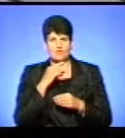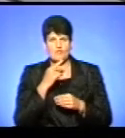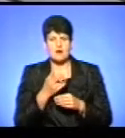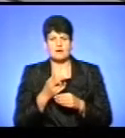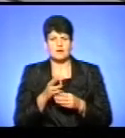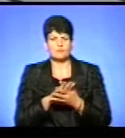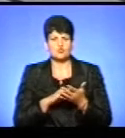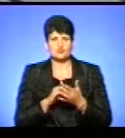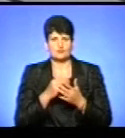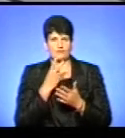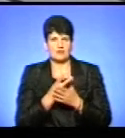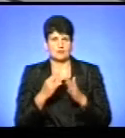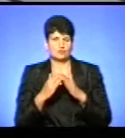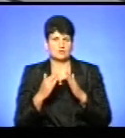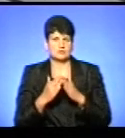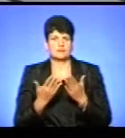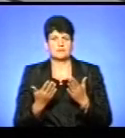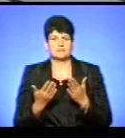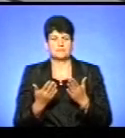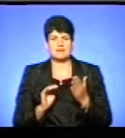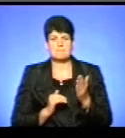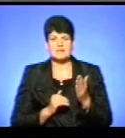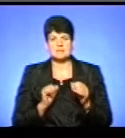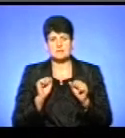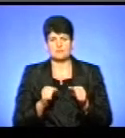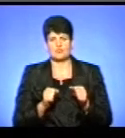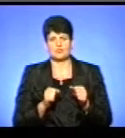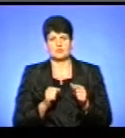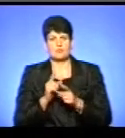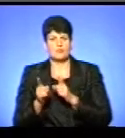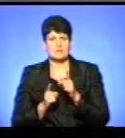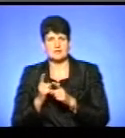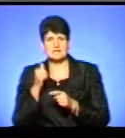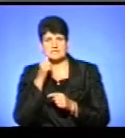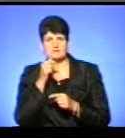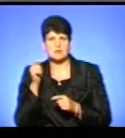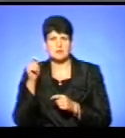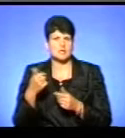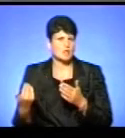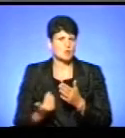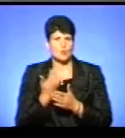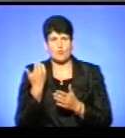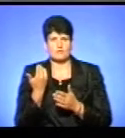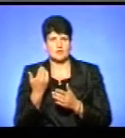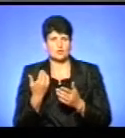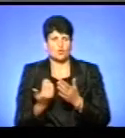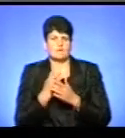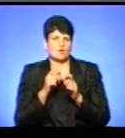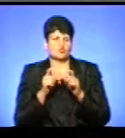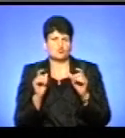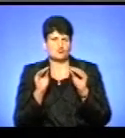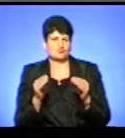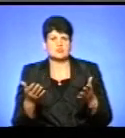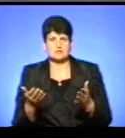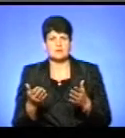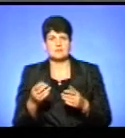зовнішній вигляд будівель, бізнес може з'їхати, завтра приїжджає нова структура, нова конструкція і таке інше. І